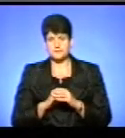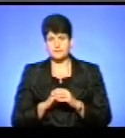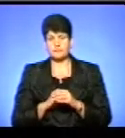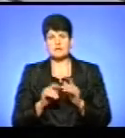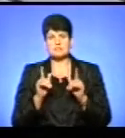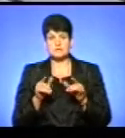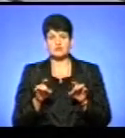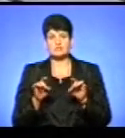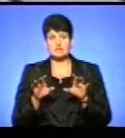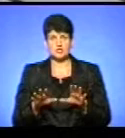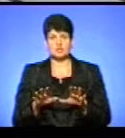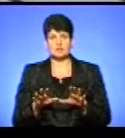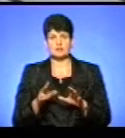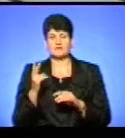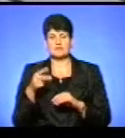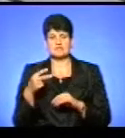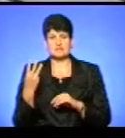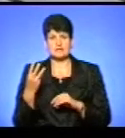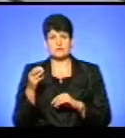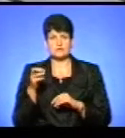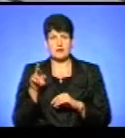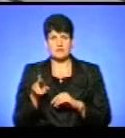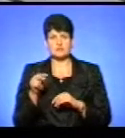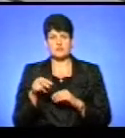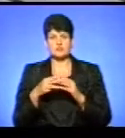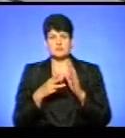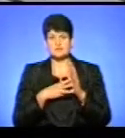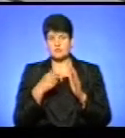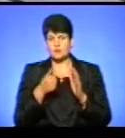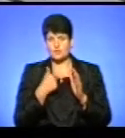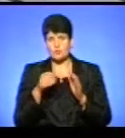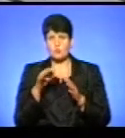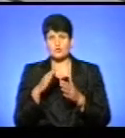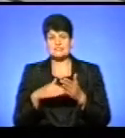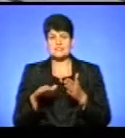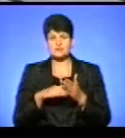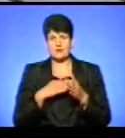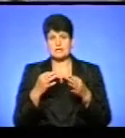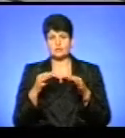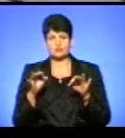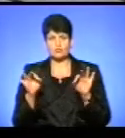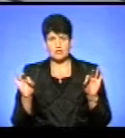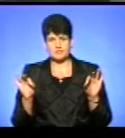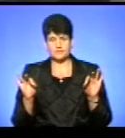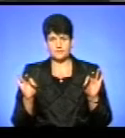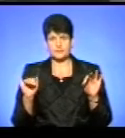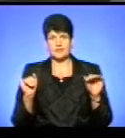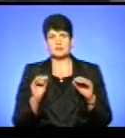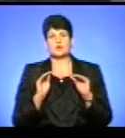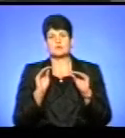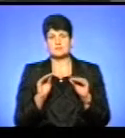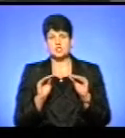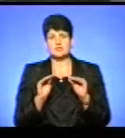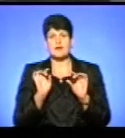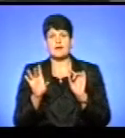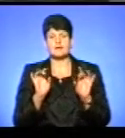виконкового Тернопільського міського ради від 23 травня 2018 року про скасування дозволів та на розміщення безпосередньо рекламних